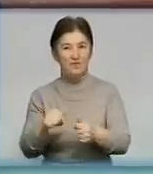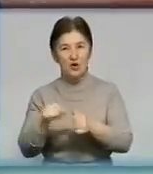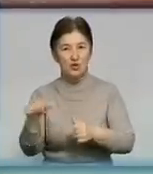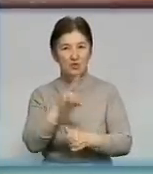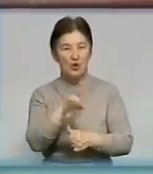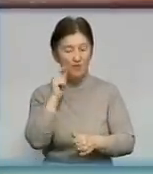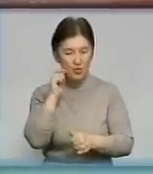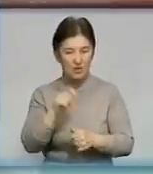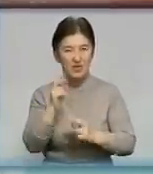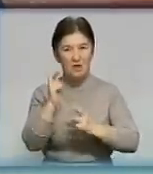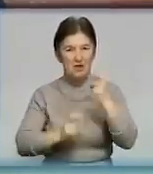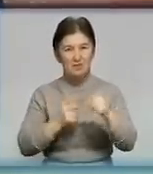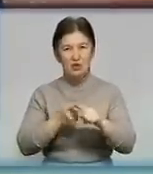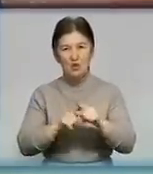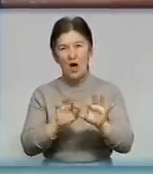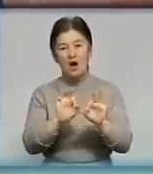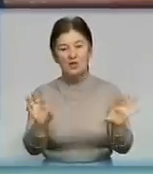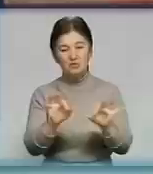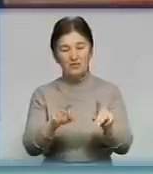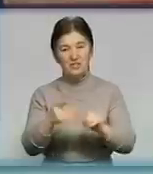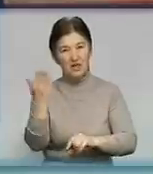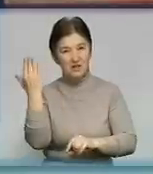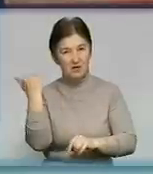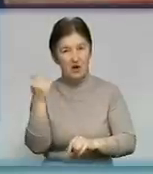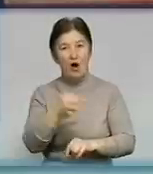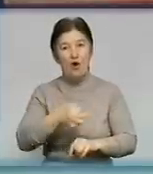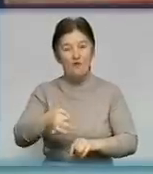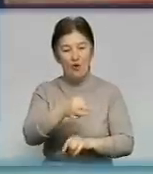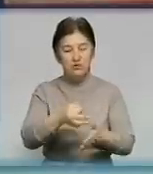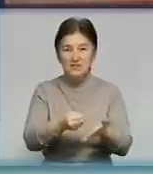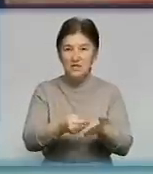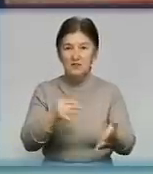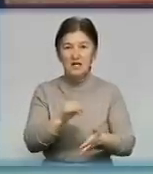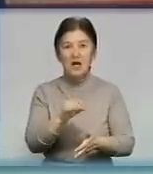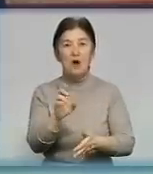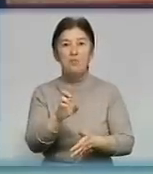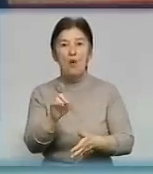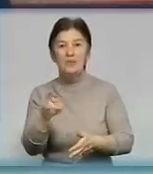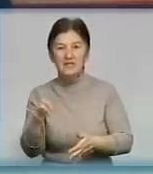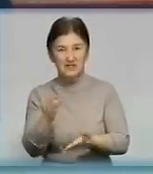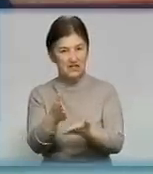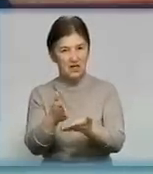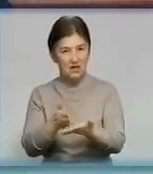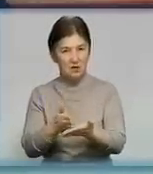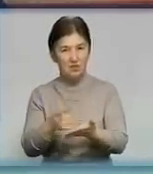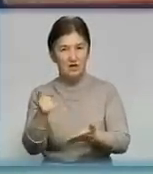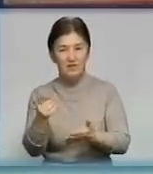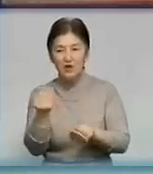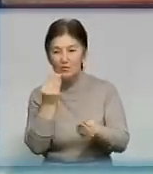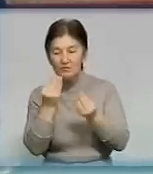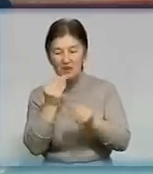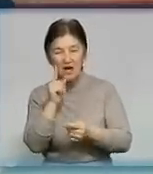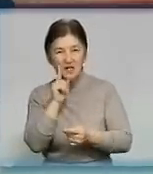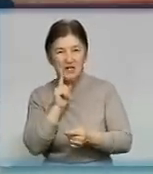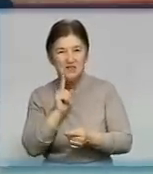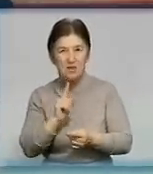підприємство, яке ми розповідали в одному з наших випусків, в області цінують і бобринецький хліб. Його смак вже полюбився мешканцям сусідніх